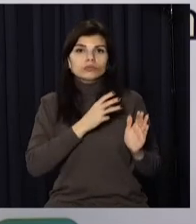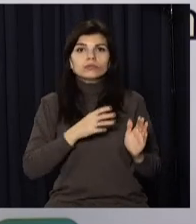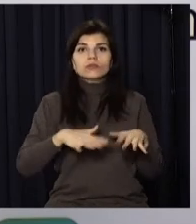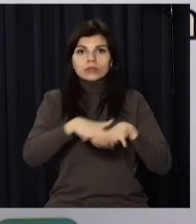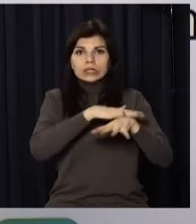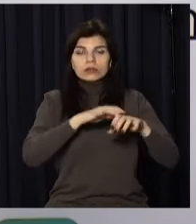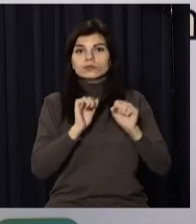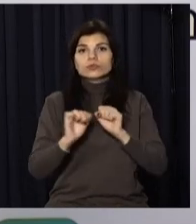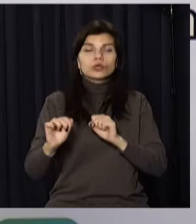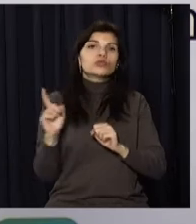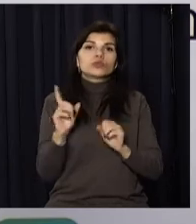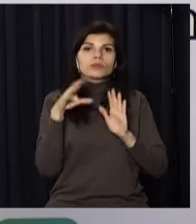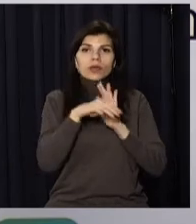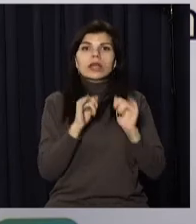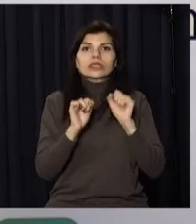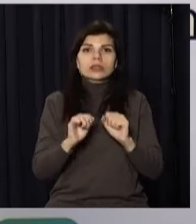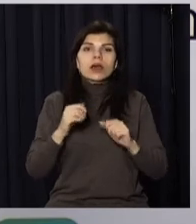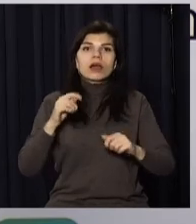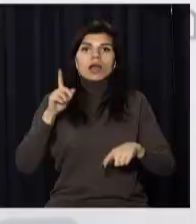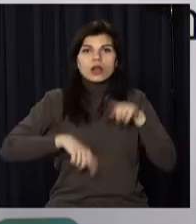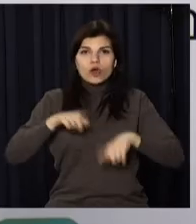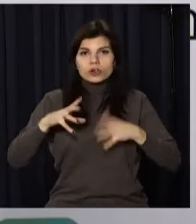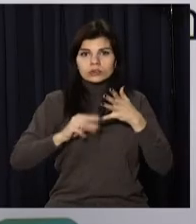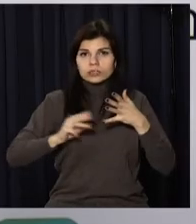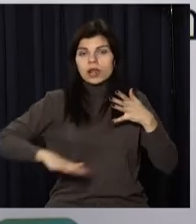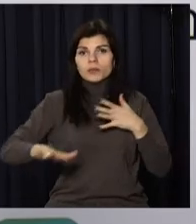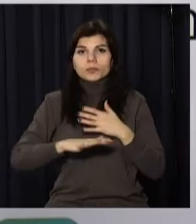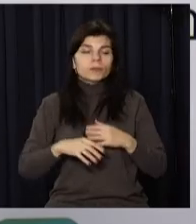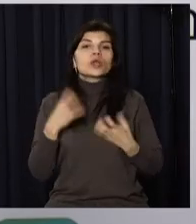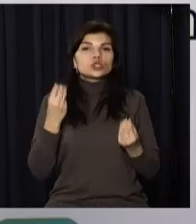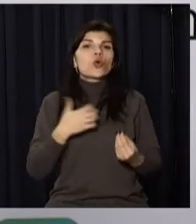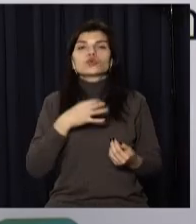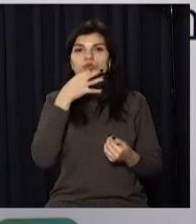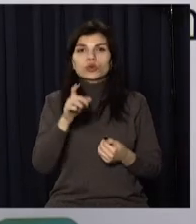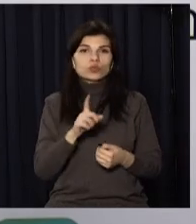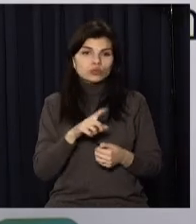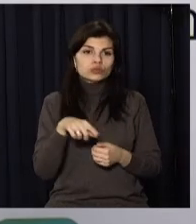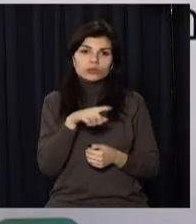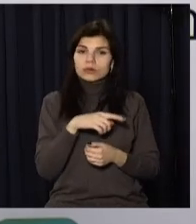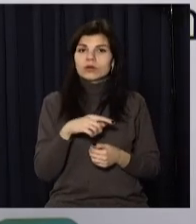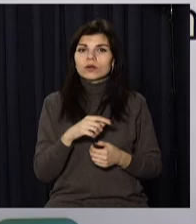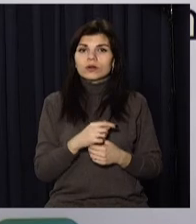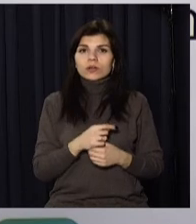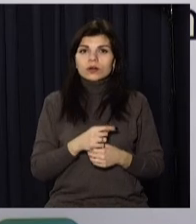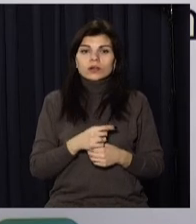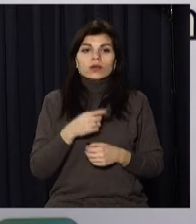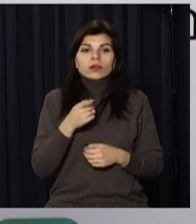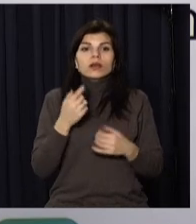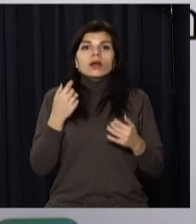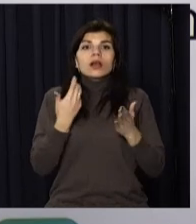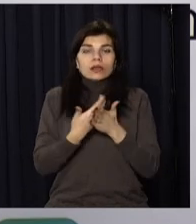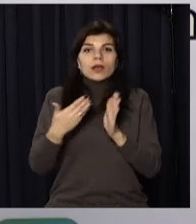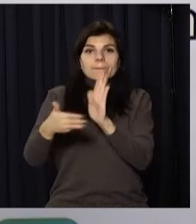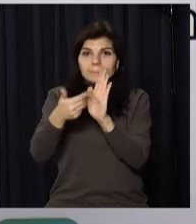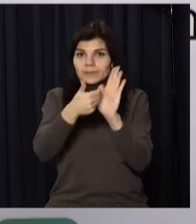територіальної оборони для того, щоб приєднатися для захисту на Дніпропетровщину. Ще хочу наголосити, що оперативний резерв першої черги наразі вибивається прозив